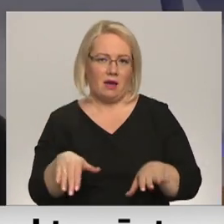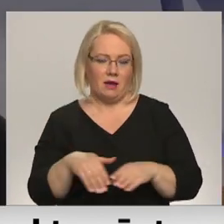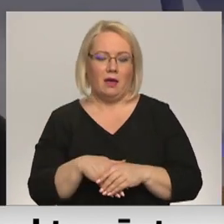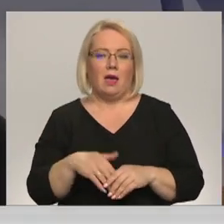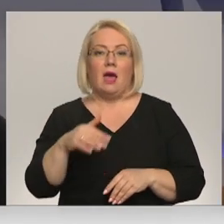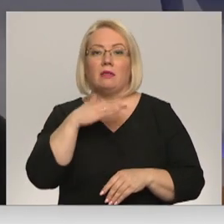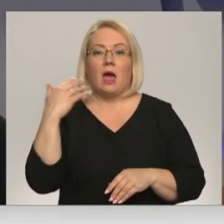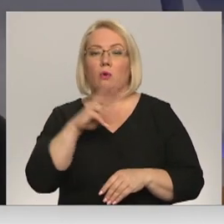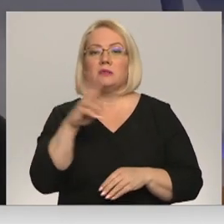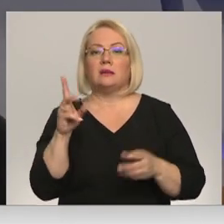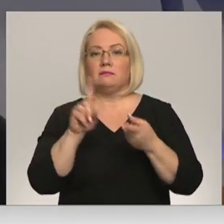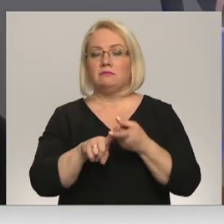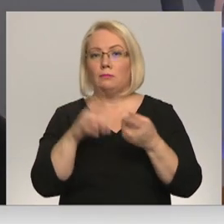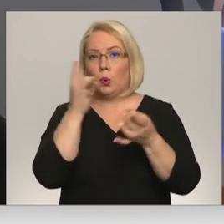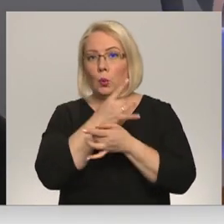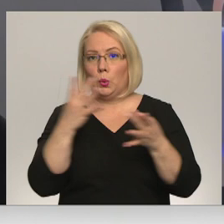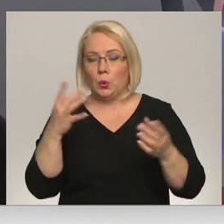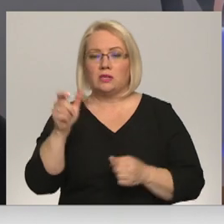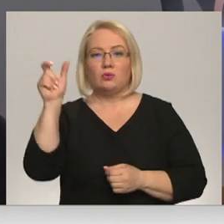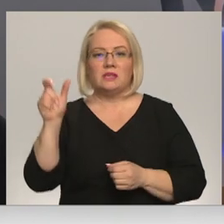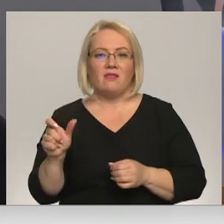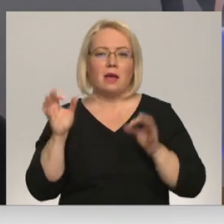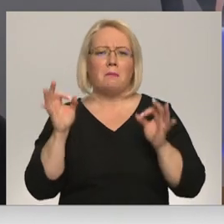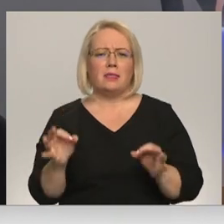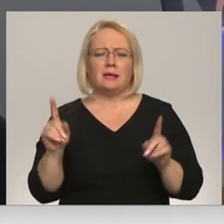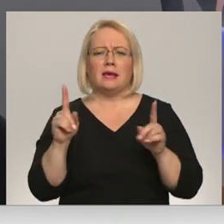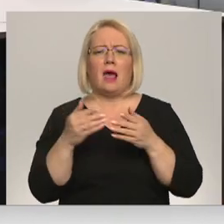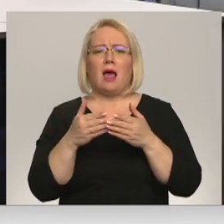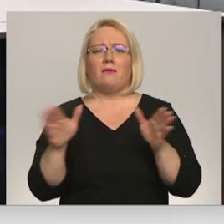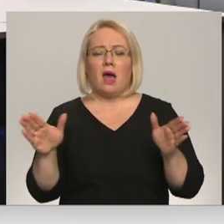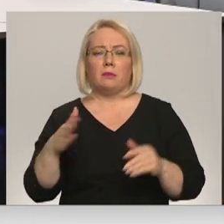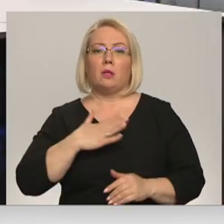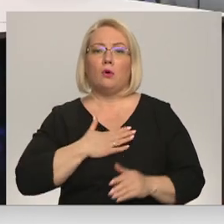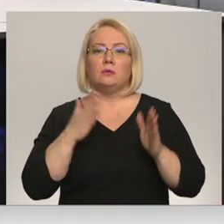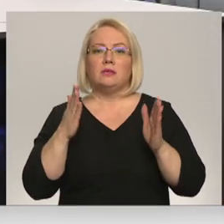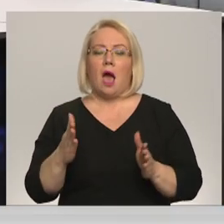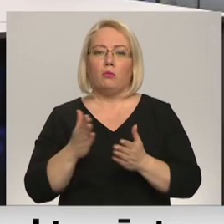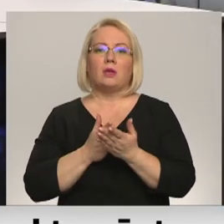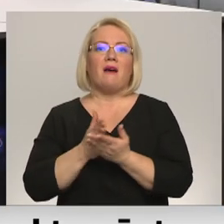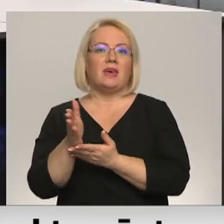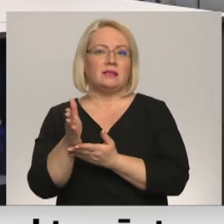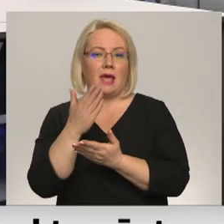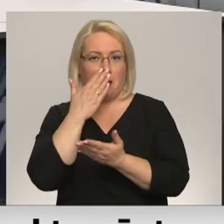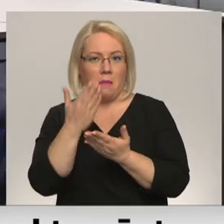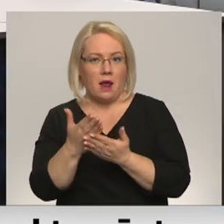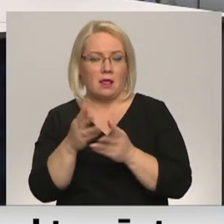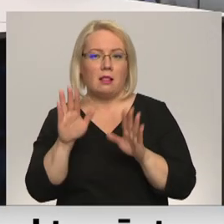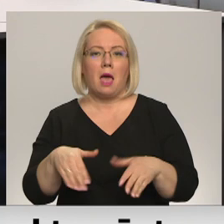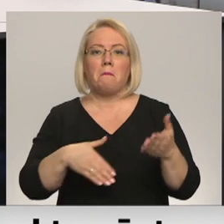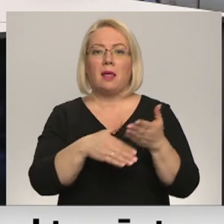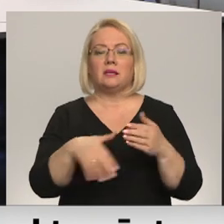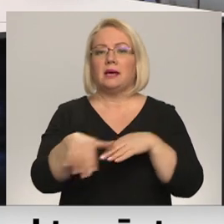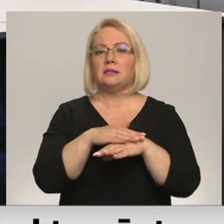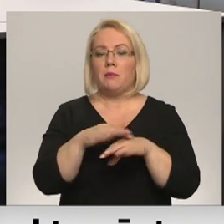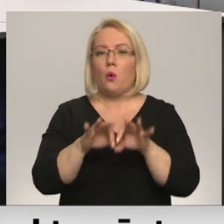Daudz, kas atkarīgs no kultūras un cilvēku patiesībā ir atvērti. Taču mums ir jābūt kā virziena rādītājiem, lai palīdzētu sabiedrībai